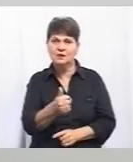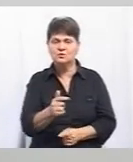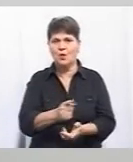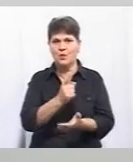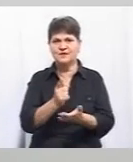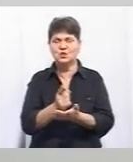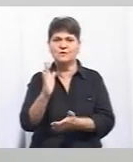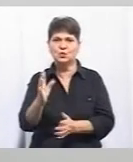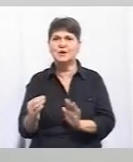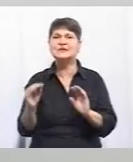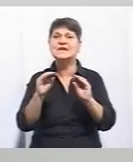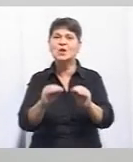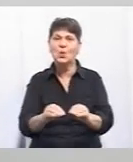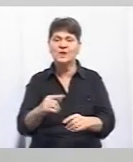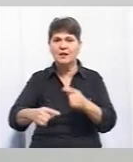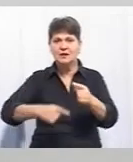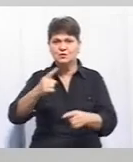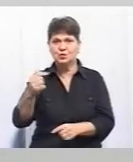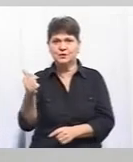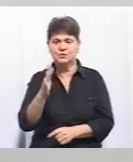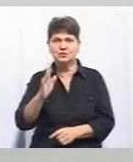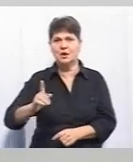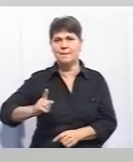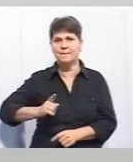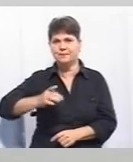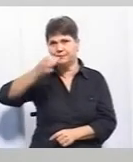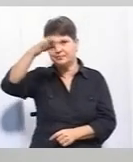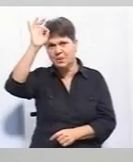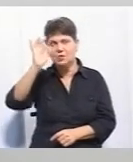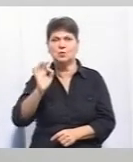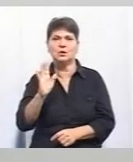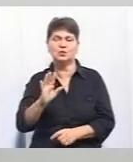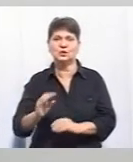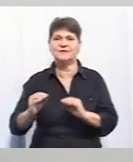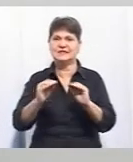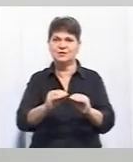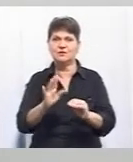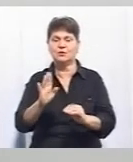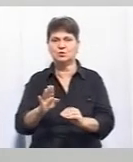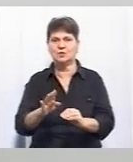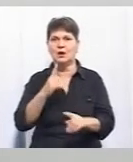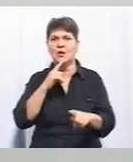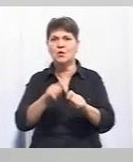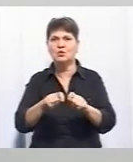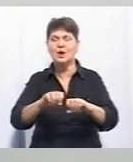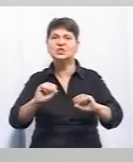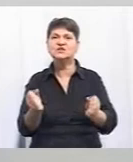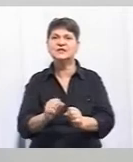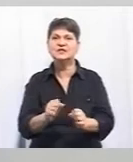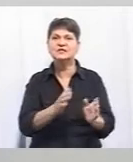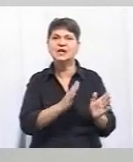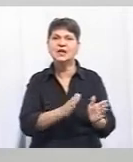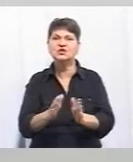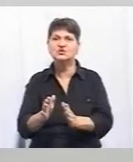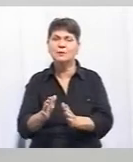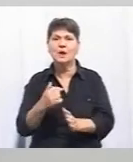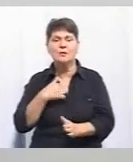'язково буде вже встановлено і на наступному тижні вже патрульні безпосередньо після того, як встановлять знаки, приступлять до контролю за швидкісним режимом. Я